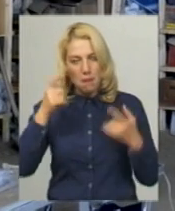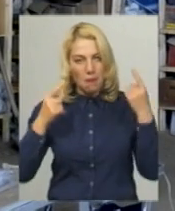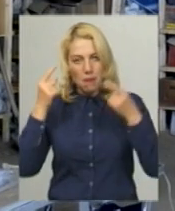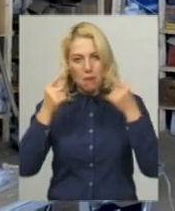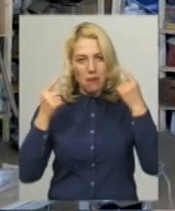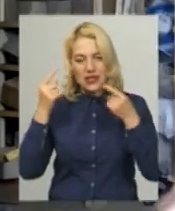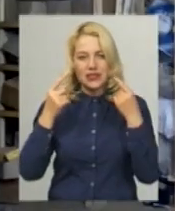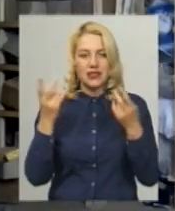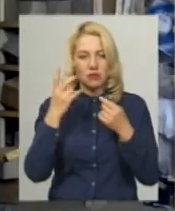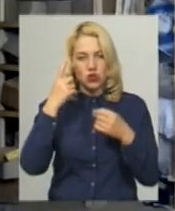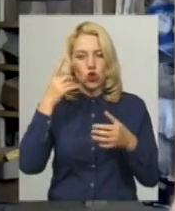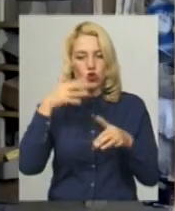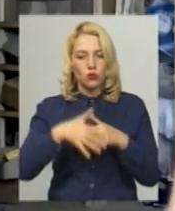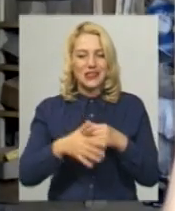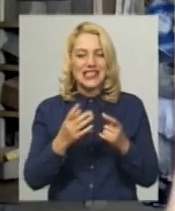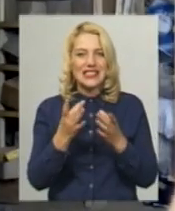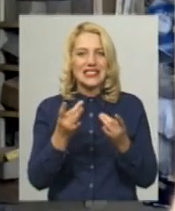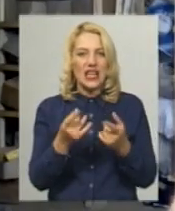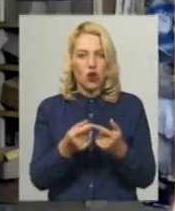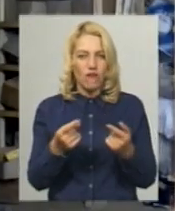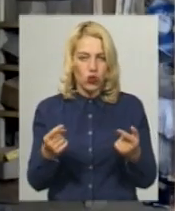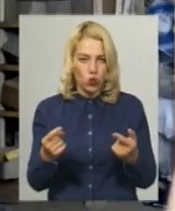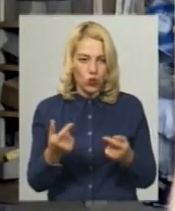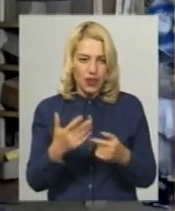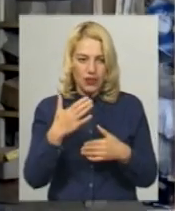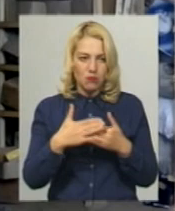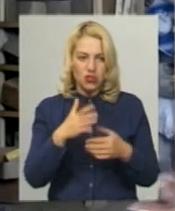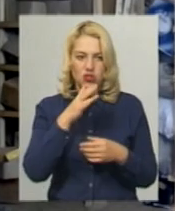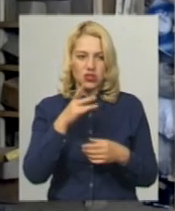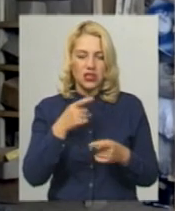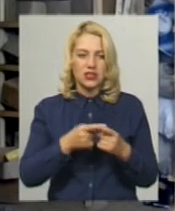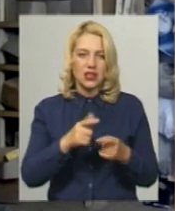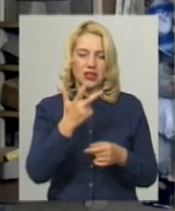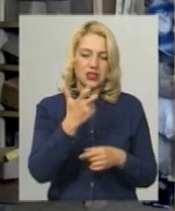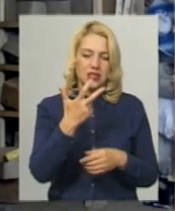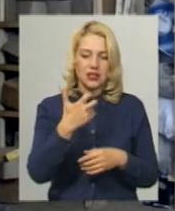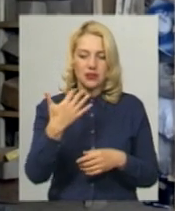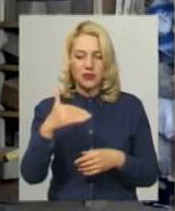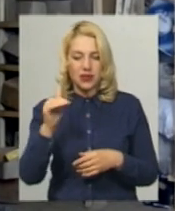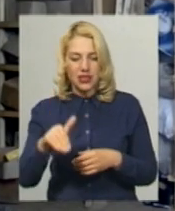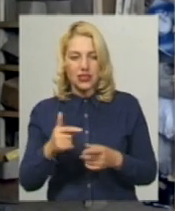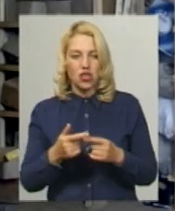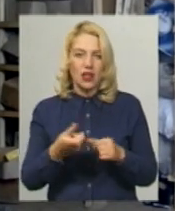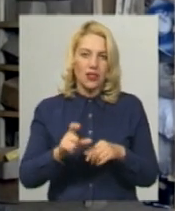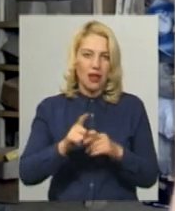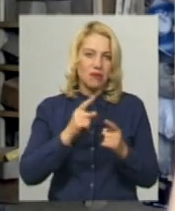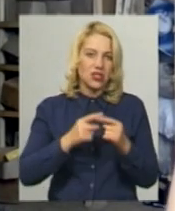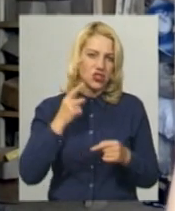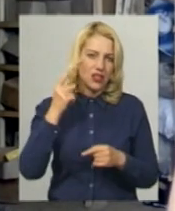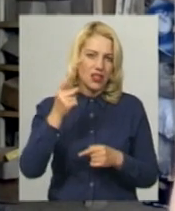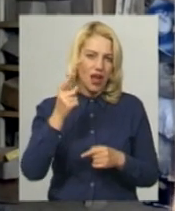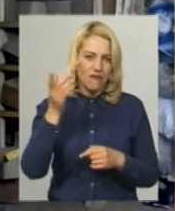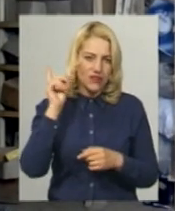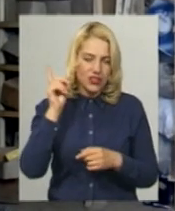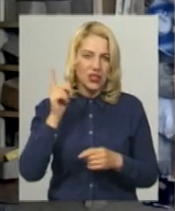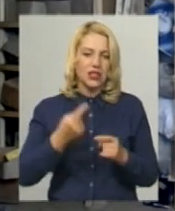розуміти сировину. Найбільш такі ближчі до нас часи це 300-350 тисяч, а найбільш давні доходять до мільйон